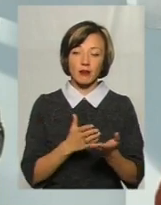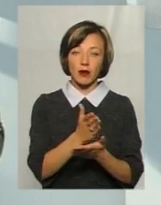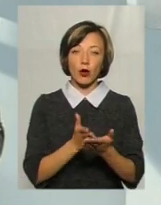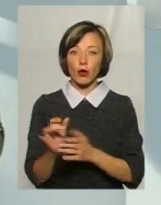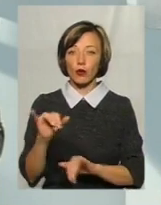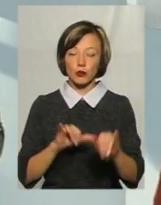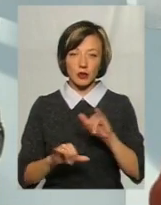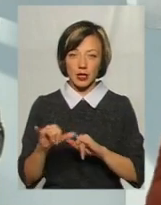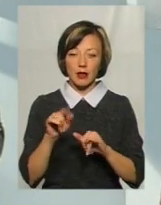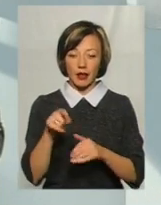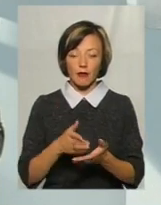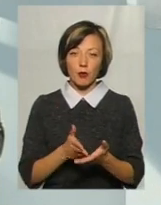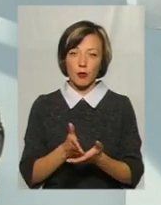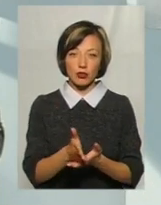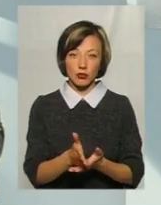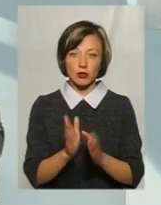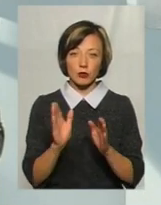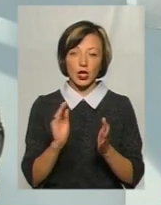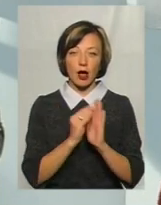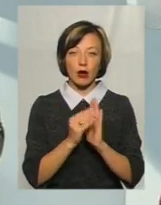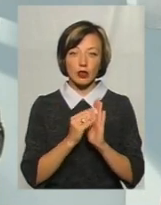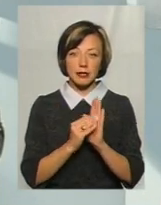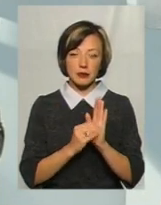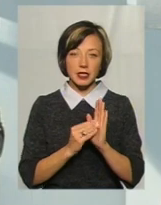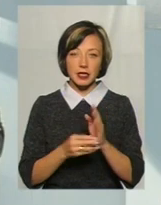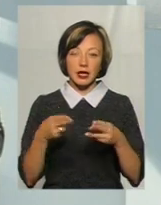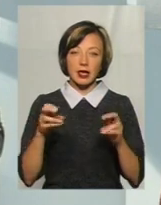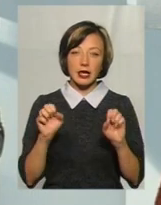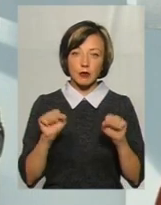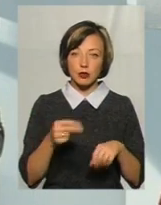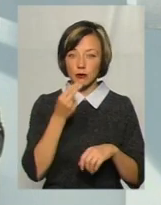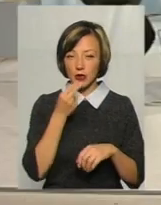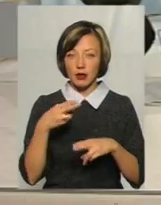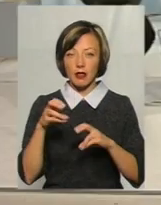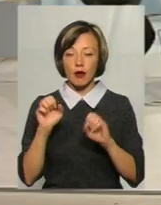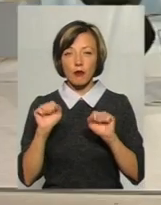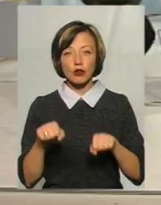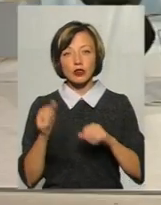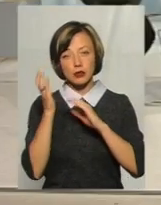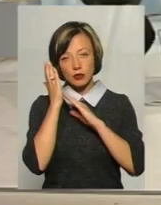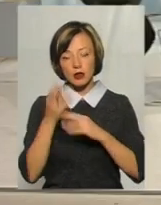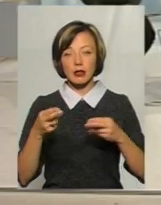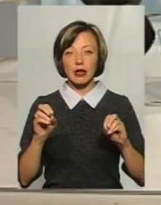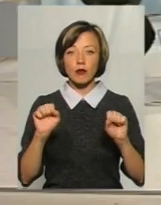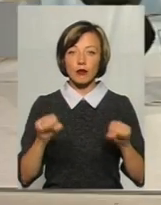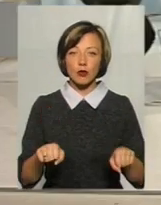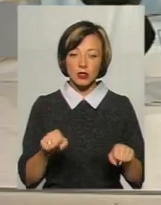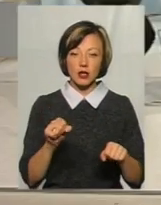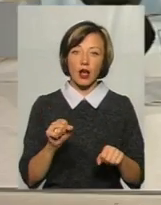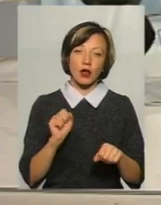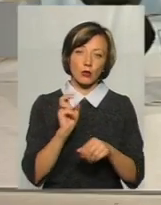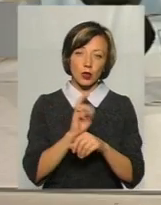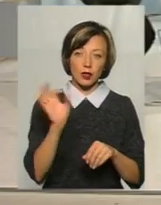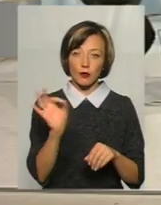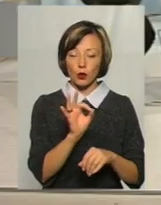І навіть по маршруту там буде розписано, де можна поїхти, де можна заночувати, де можна сходити в туалет.